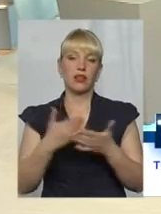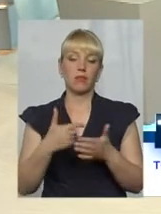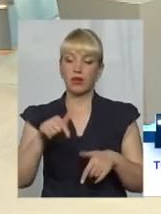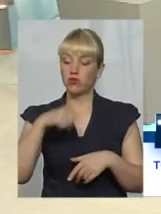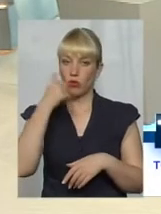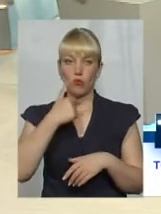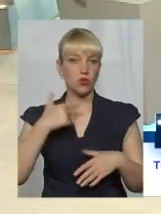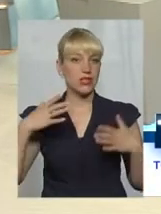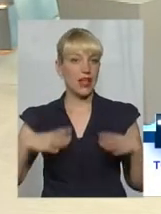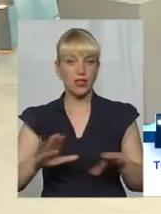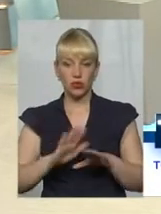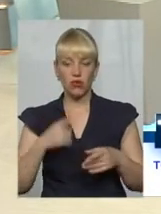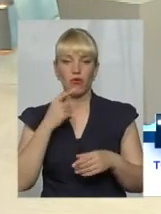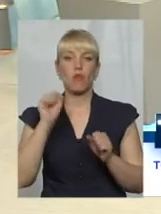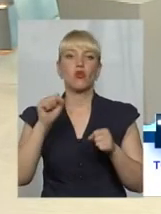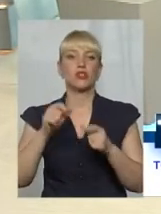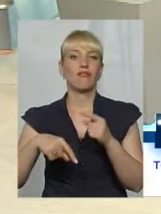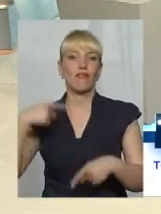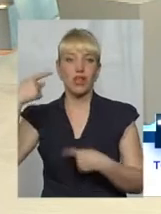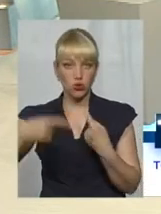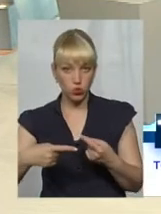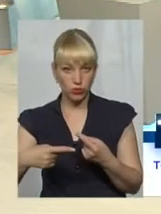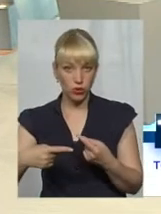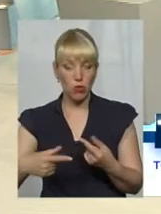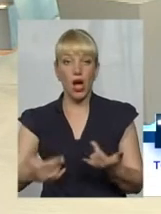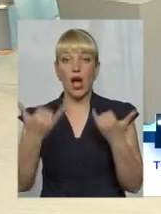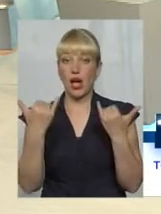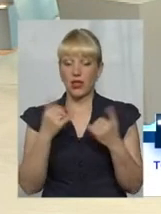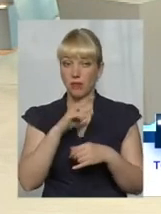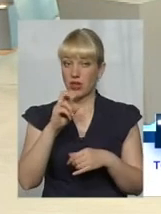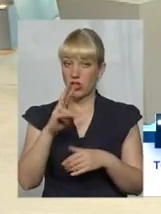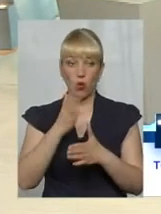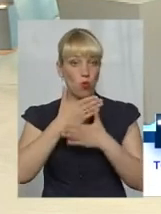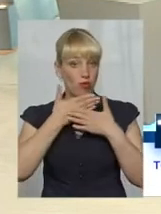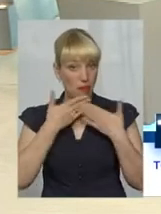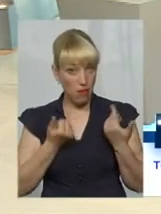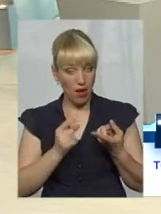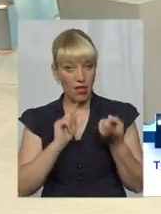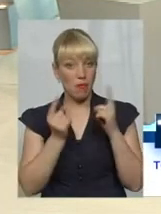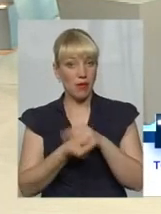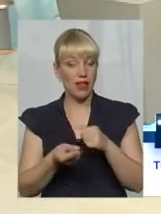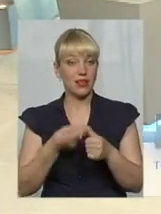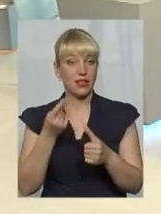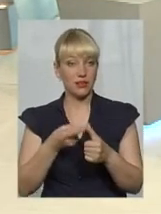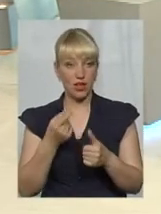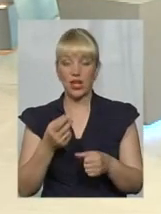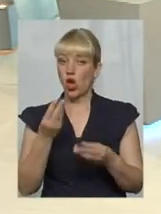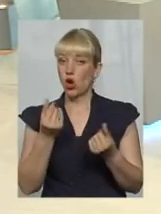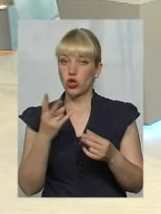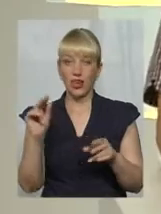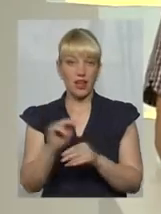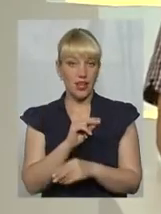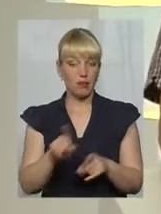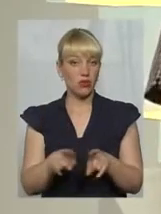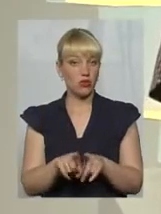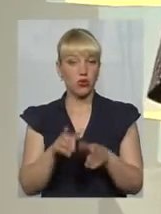дочекався, казали, можливо, в наступному. Тепер ЖЕКу, як такого немає, його переназвали, грошей на ремонт, мабуть, такого ж немає, от,